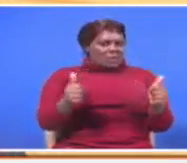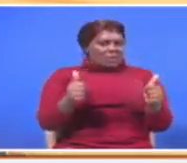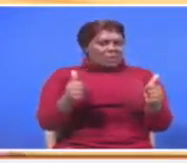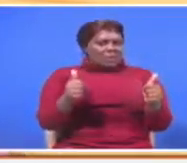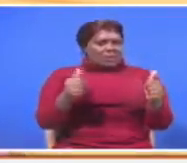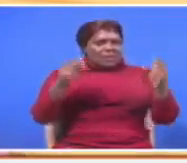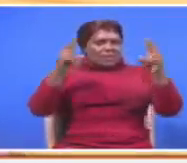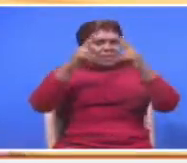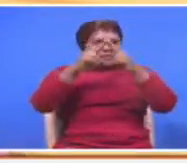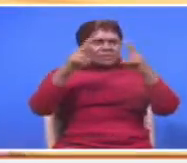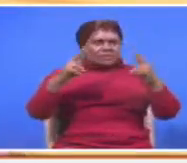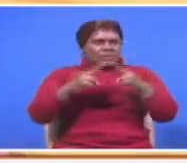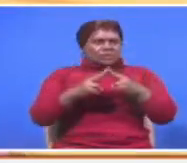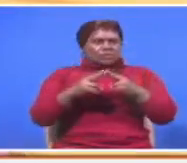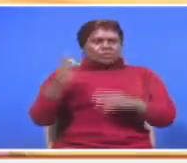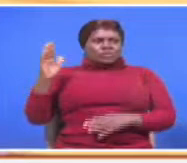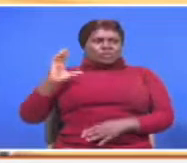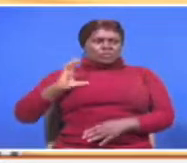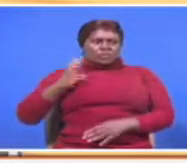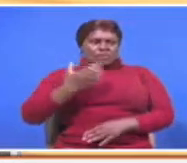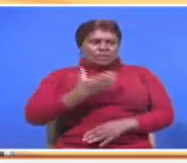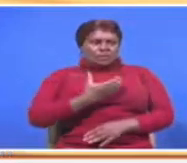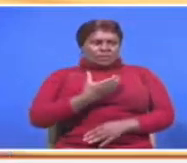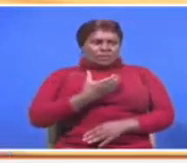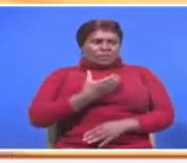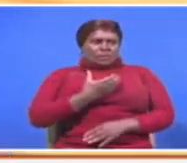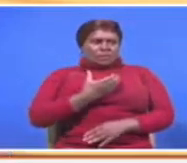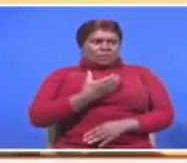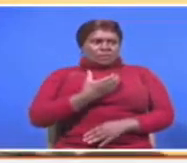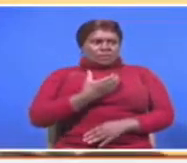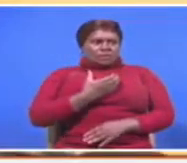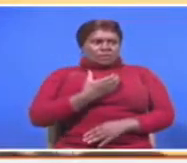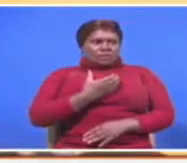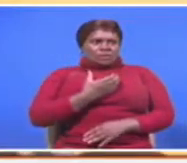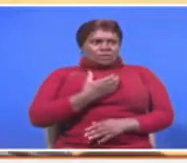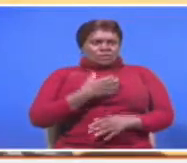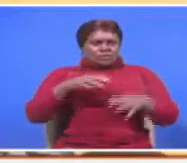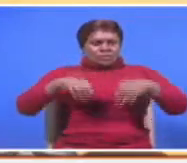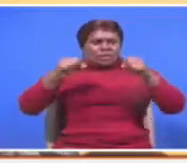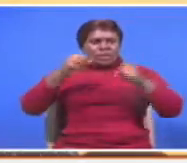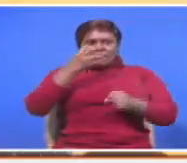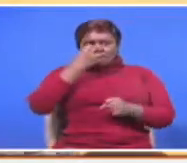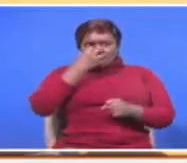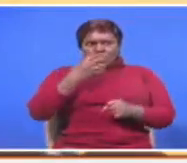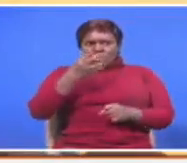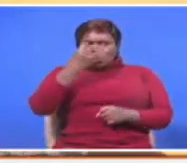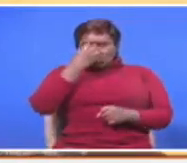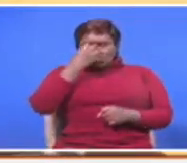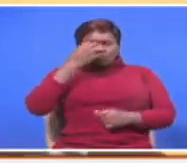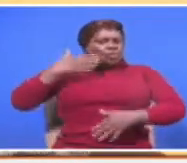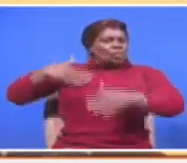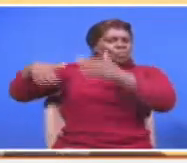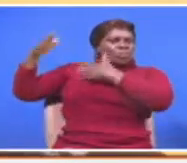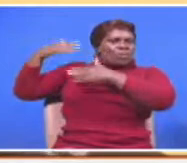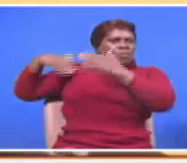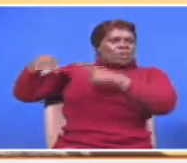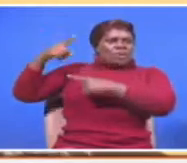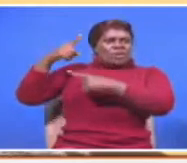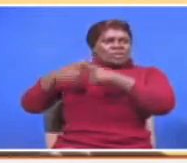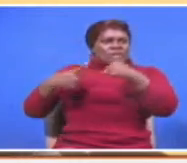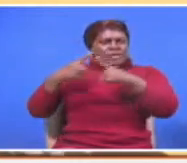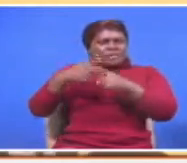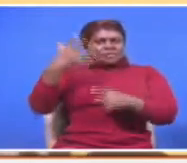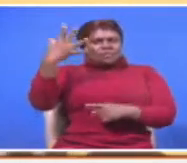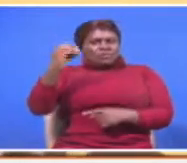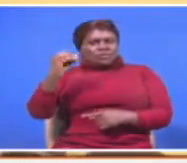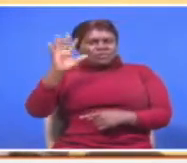the National Security Council shared by Ruto. Ruto is taking us back 40, 50